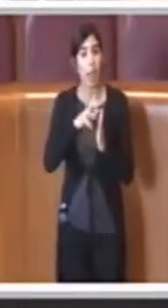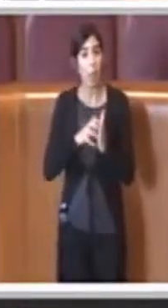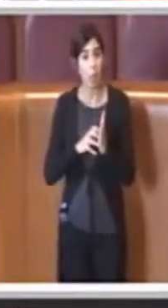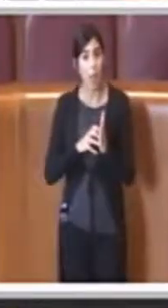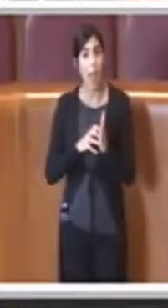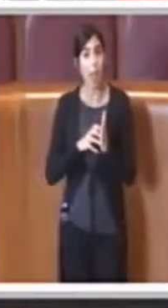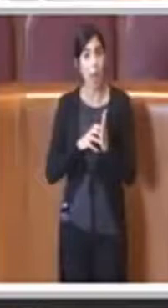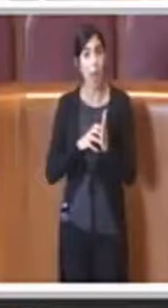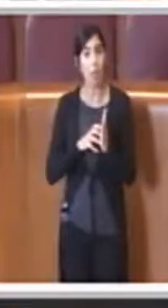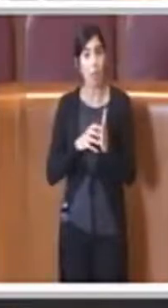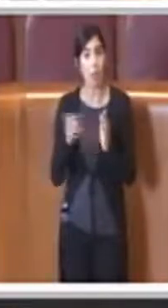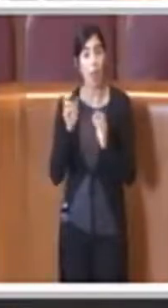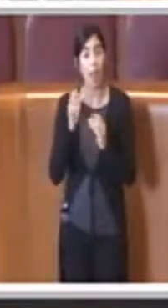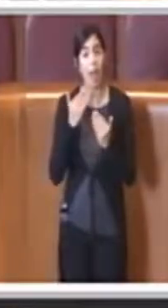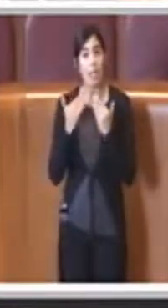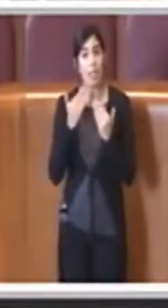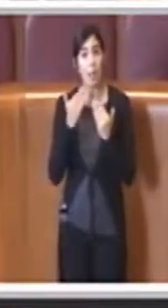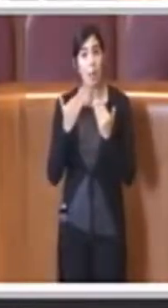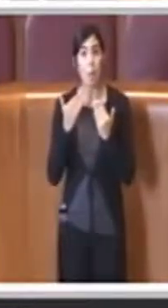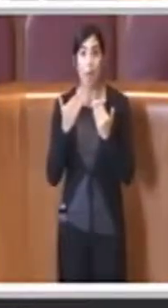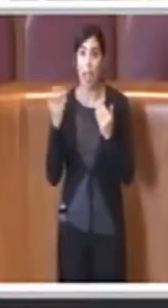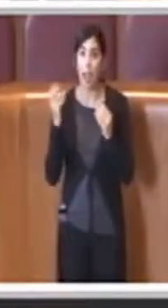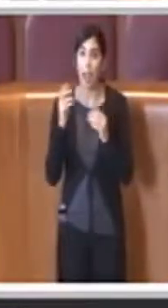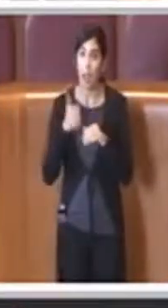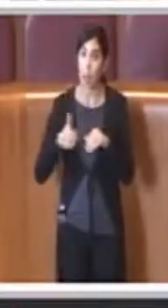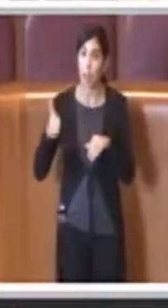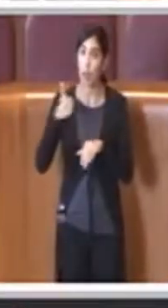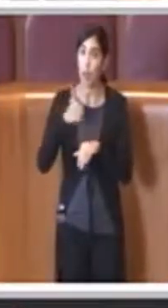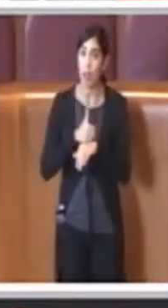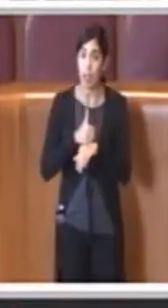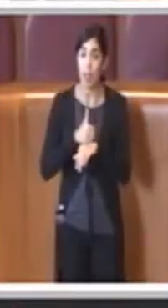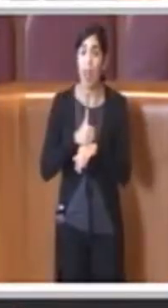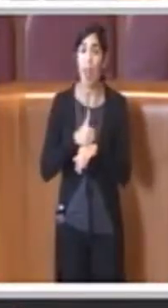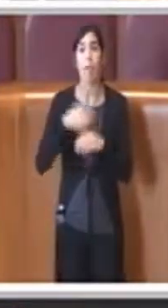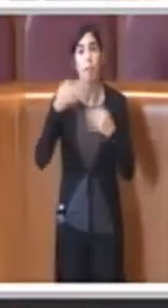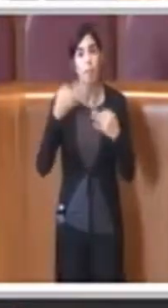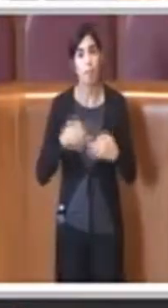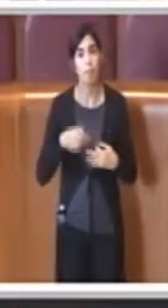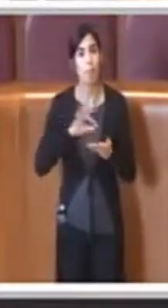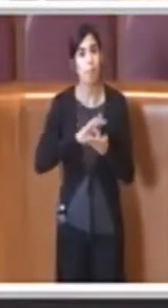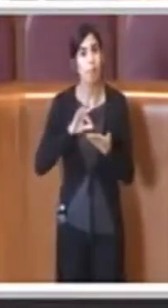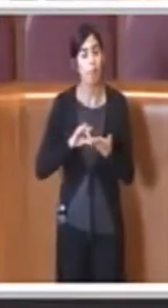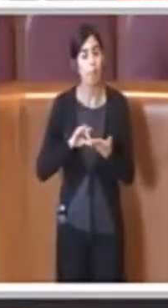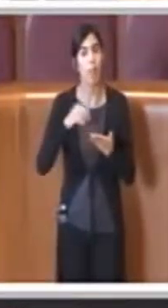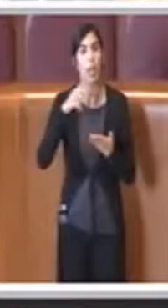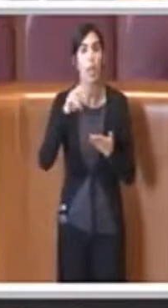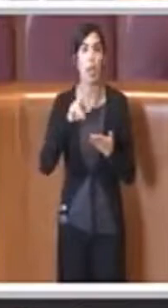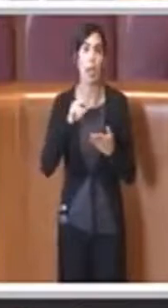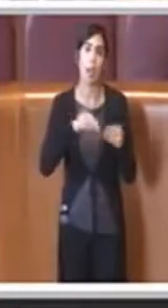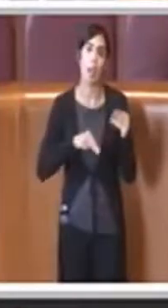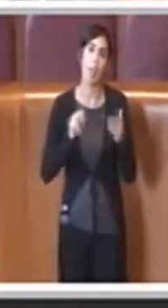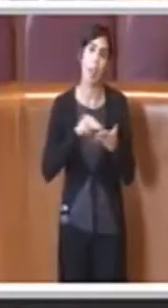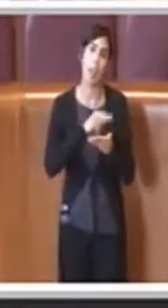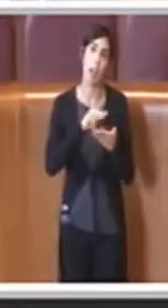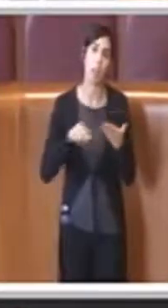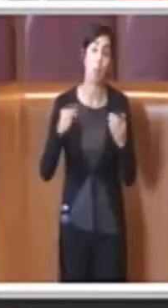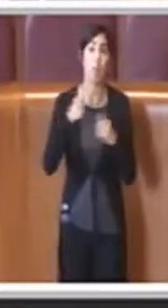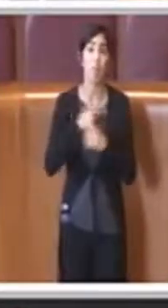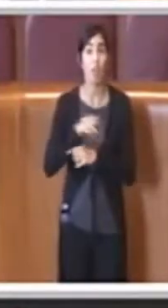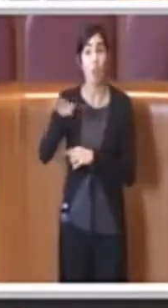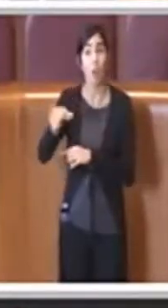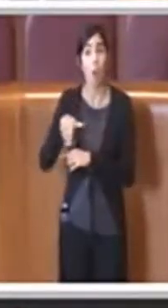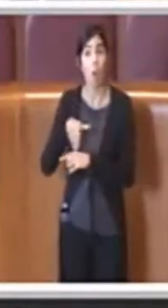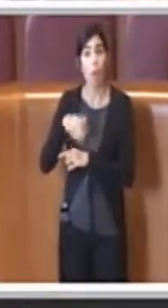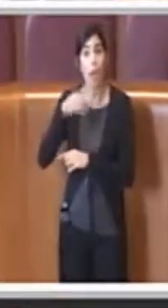indetto il referendum, mentre la convocazione dei comizi per garantire lo svolgimento